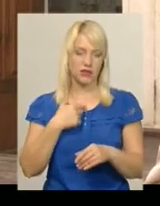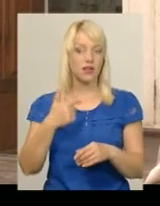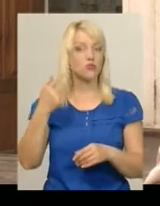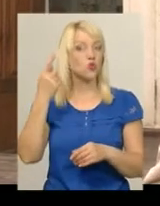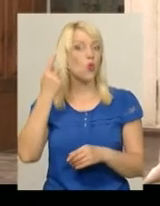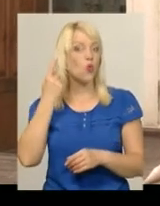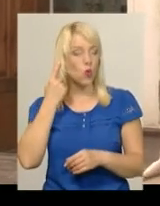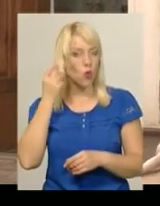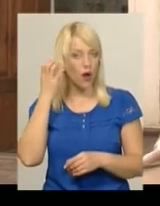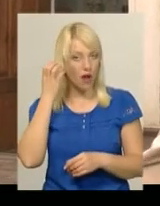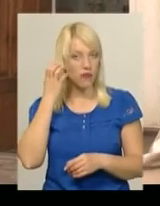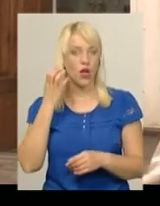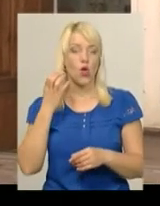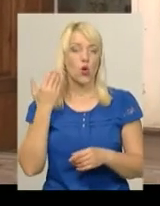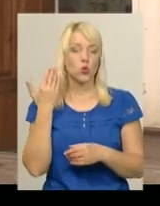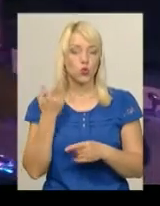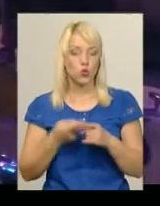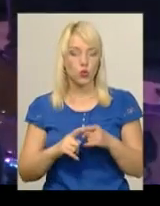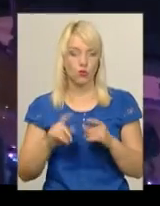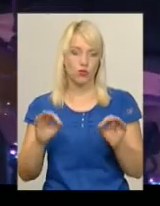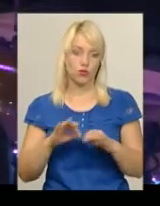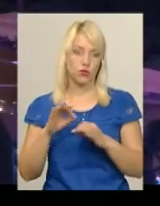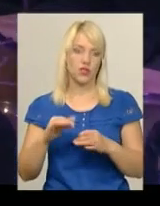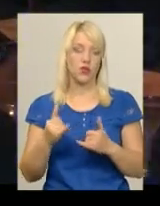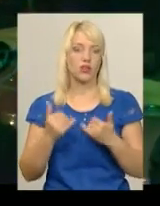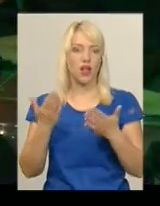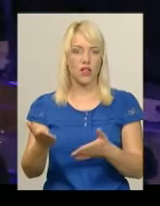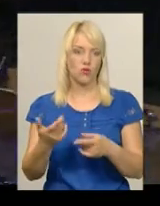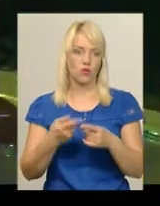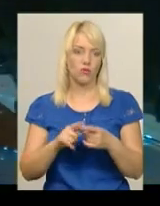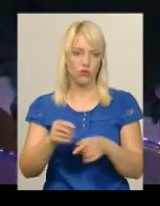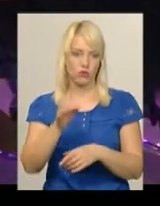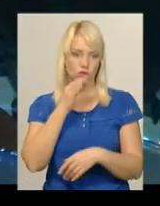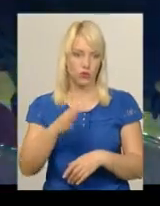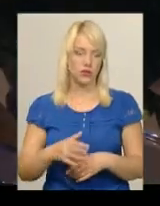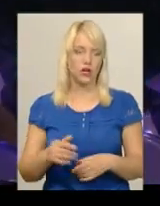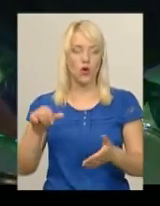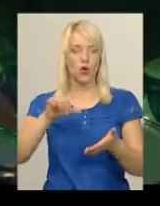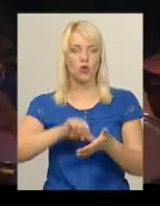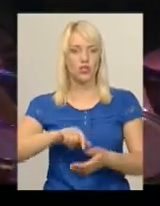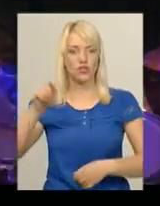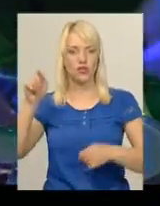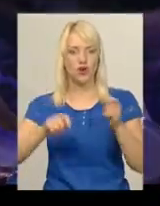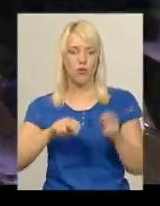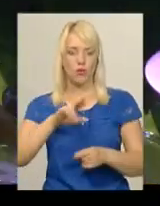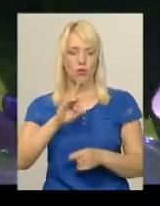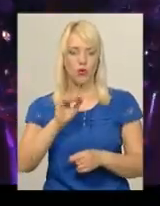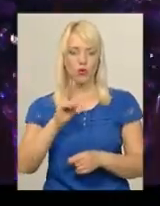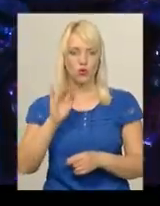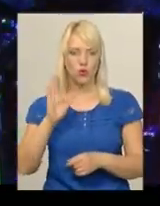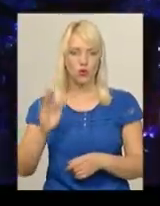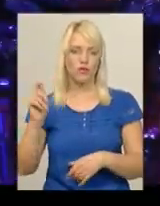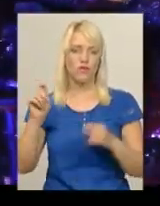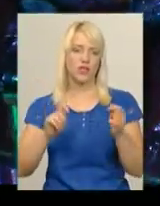ту музику, мабуть, для нього це так сподобалося. Учасниками фестивалю «Проскуріфест» були і гурти